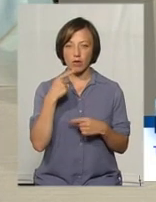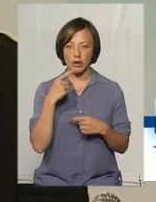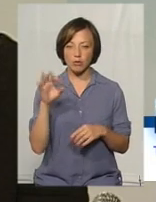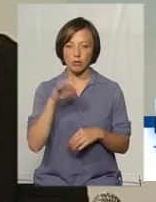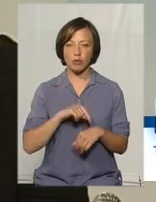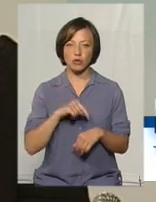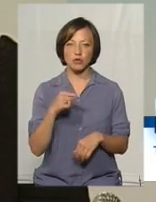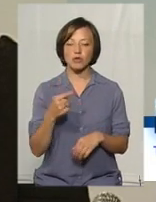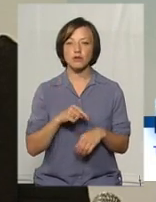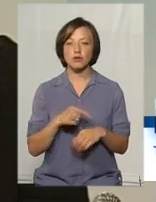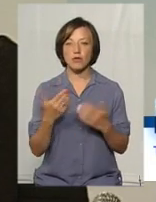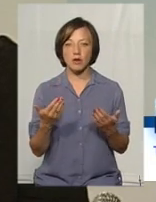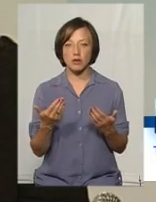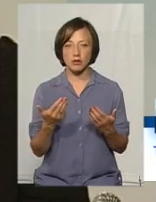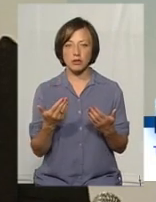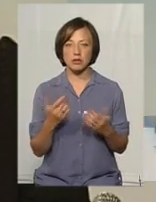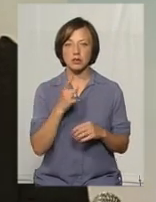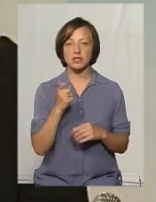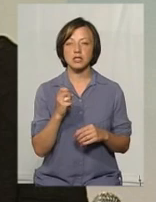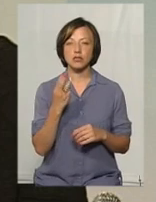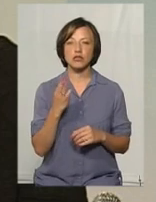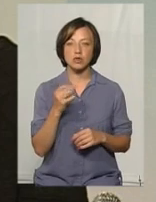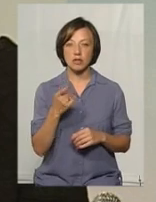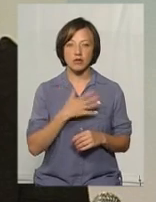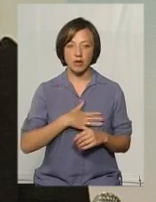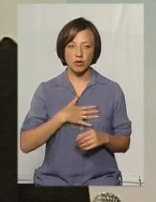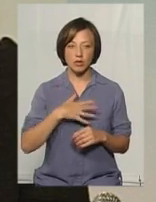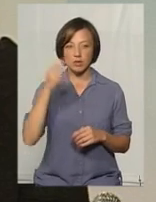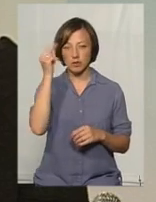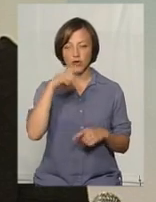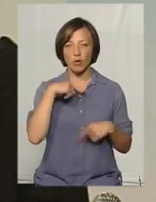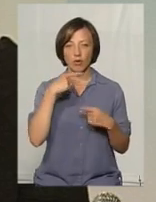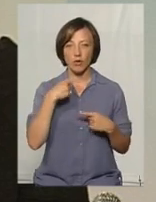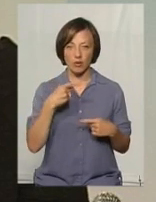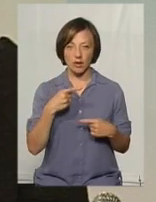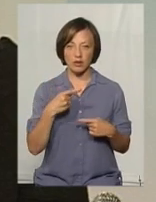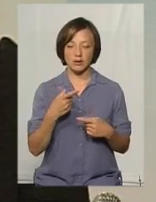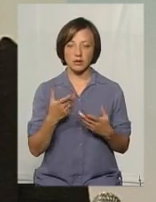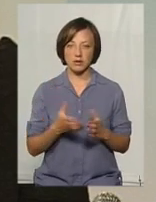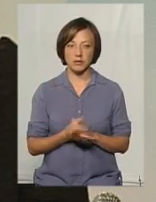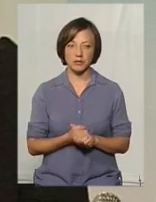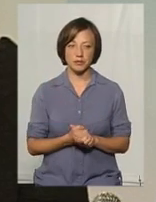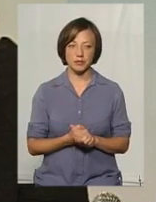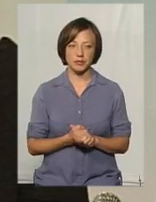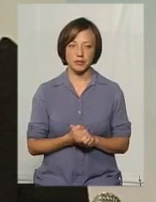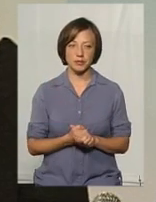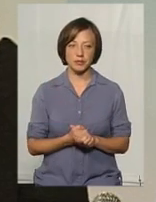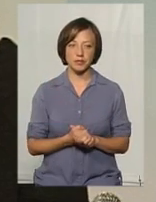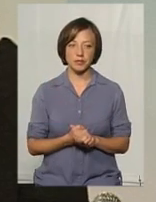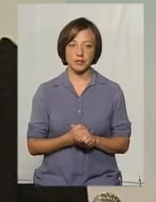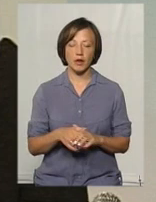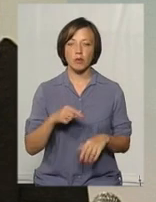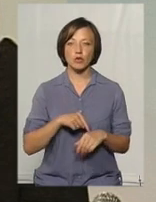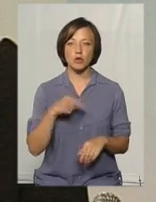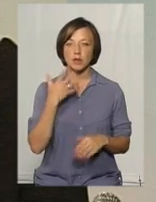почуття. Що ти відчуваєш, за що ти хвилюєшся. Щоб дитина вчилася проговорити свої, вербалізувати, як ми говоримо, всі свої почуття.